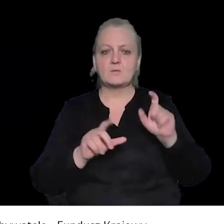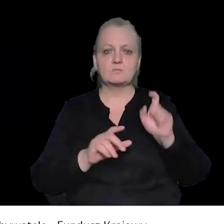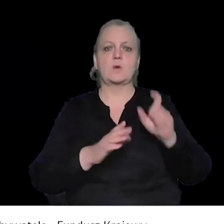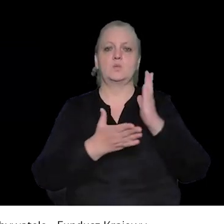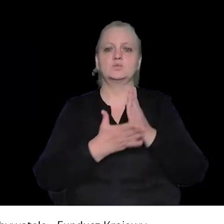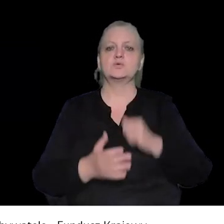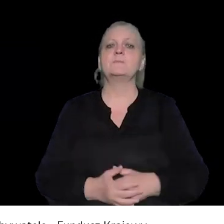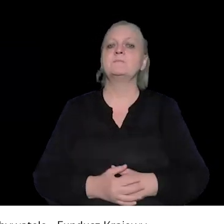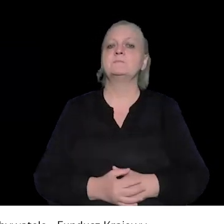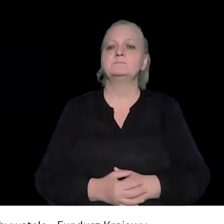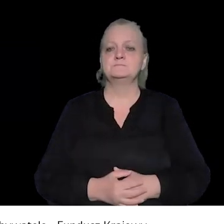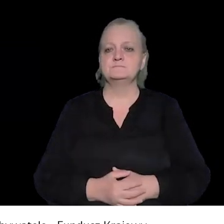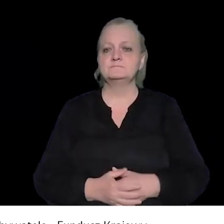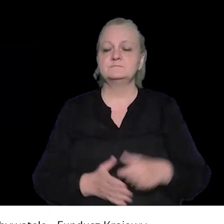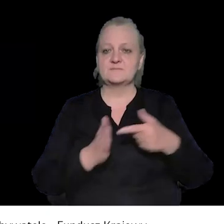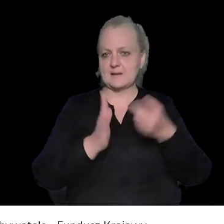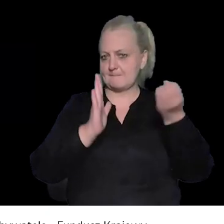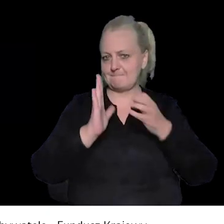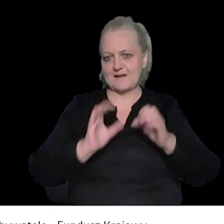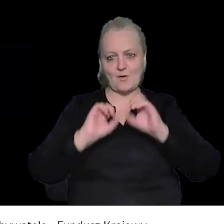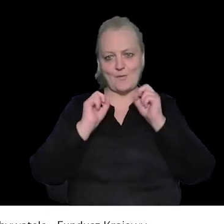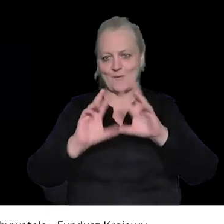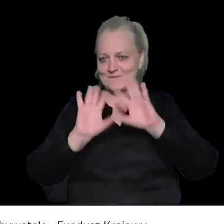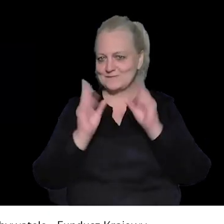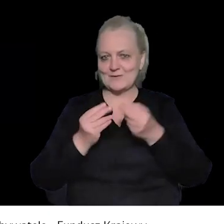aha, tylko to jakiś mam problem, że mi się to nie chce.